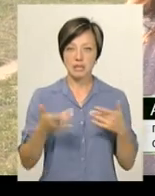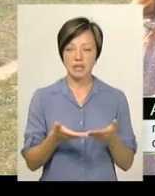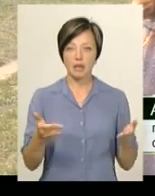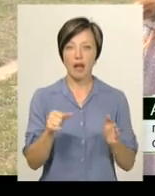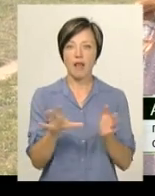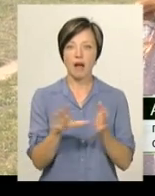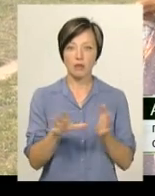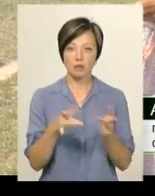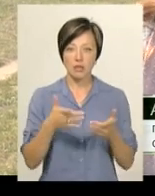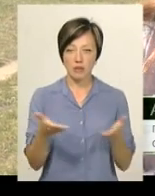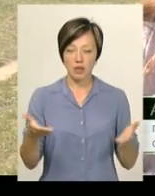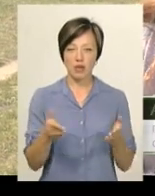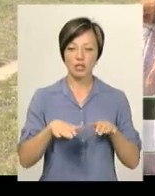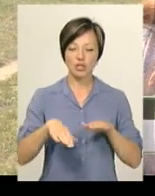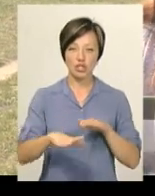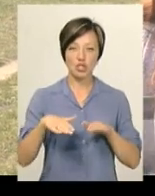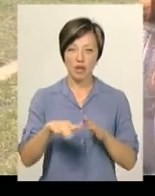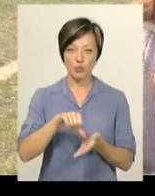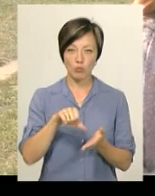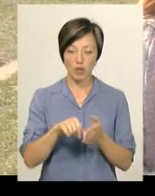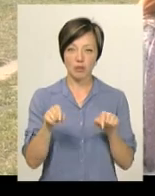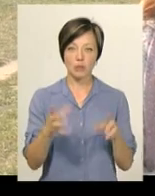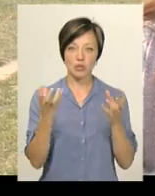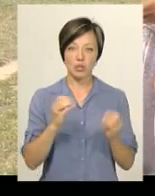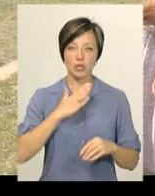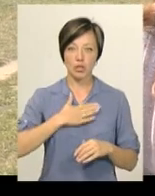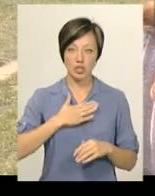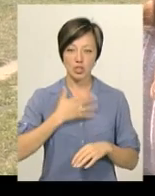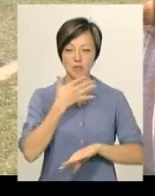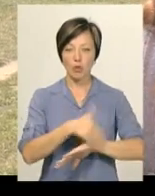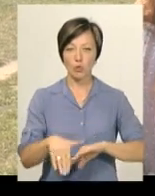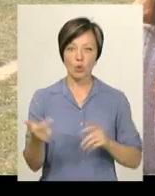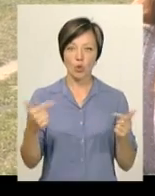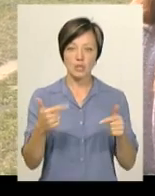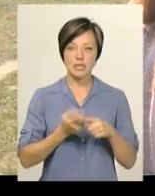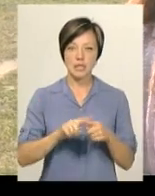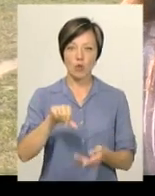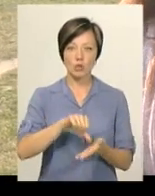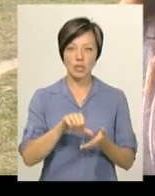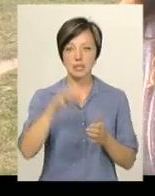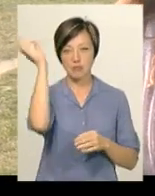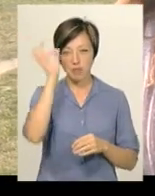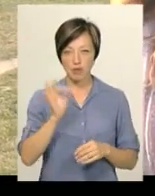електросцену, де виступатимуть діджеї. І саме там виступатимуть ще наші за кордонні гості. Це учасники із Німеччини, молоді співаки,